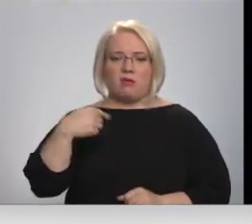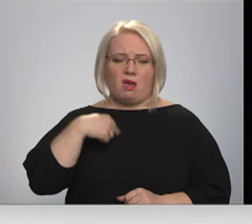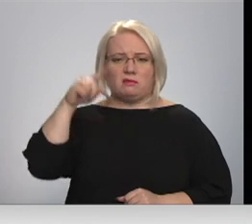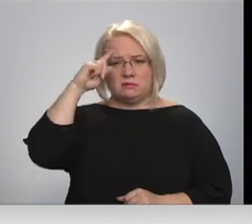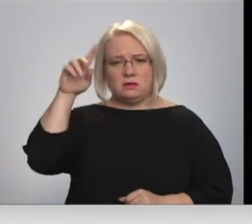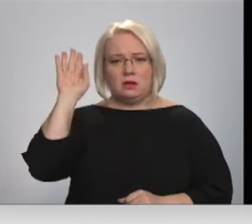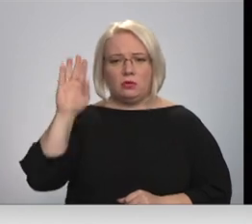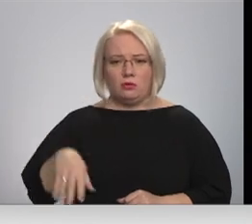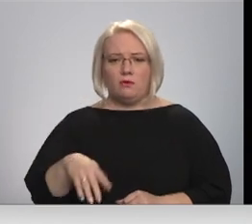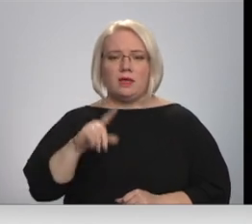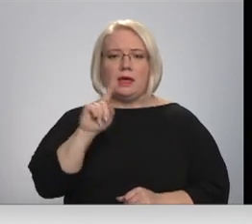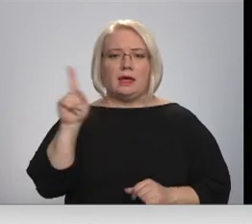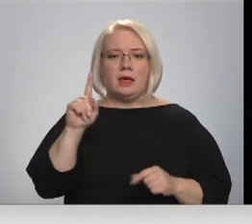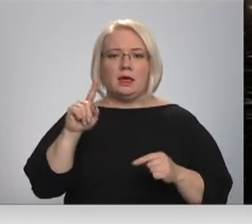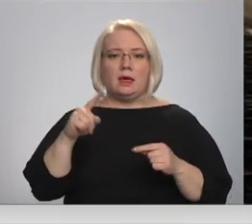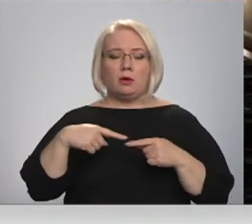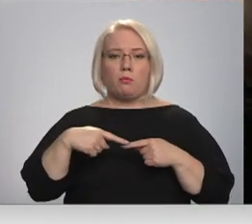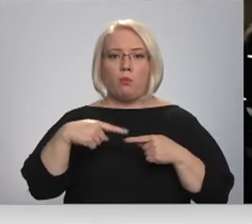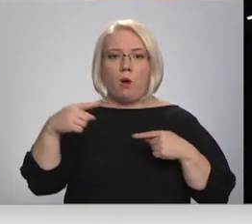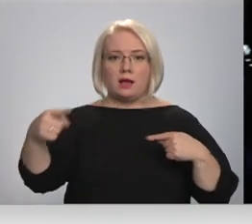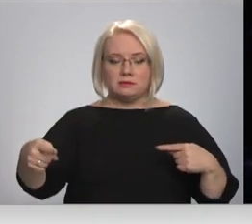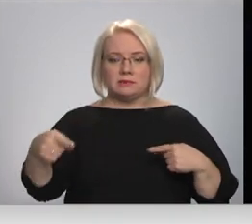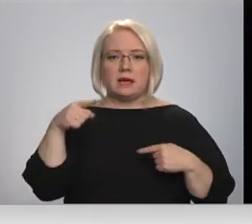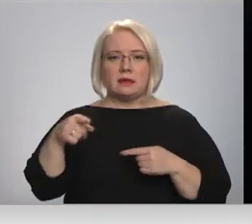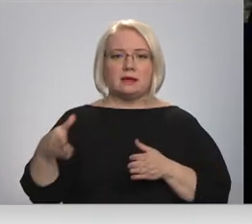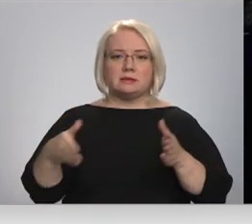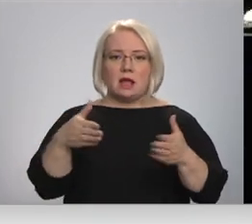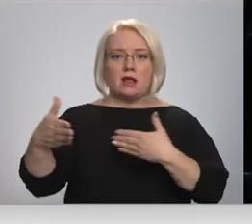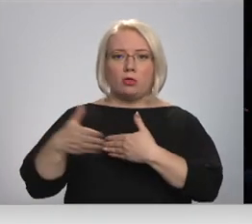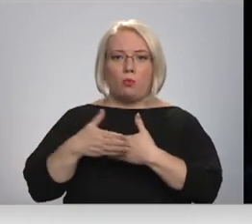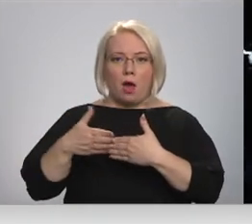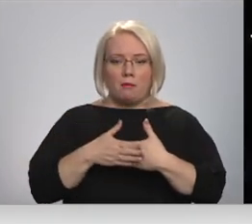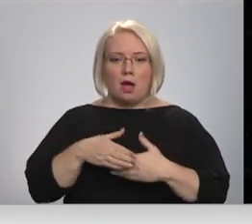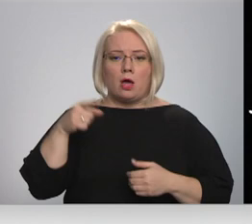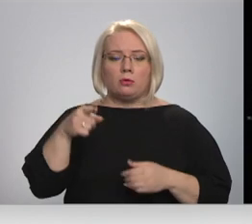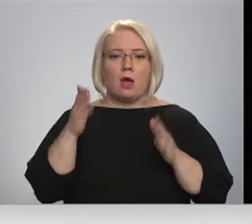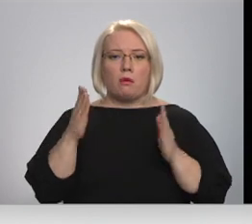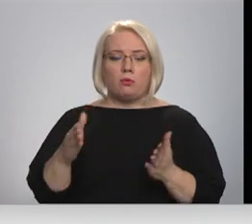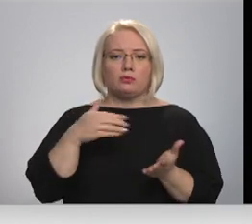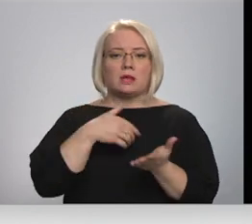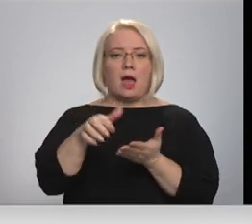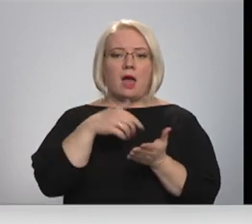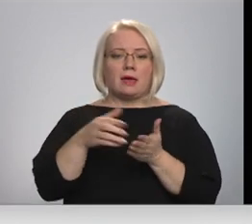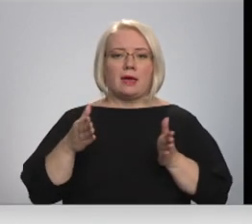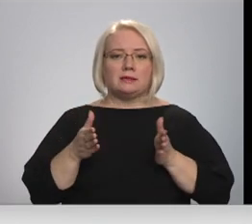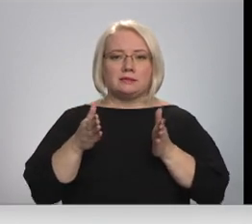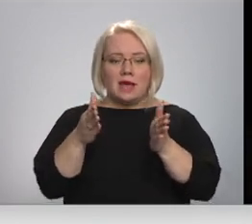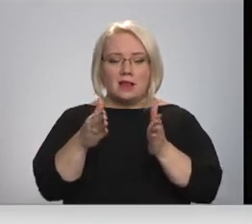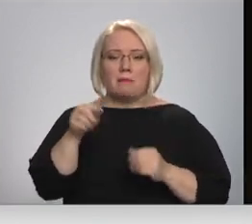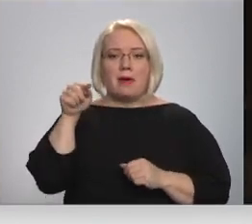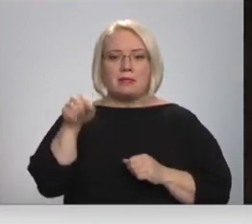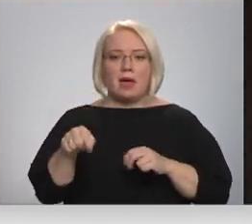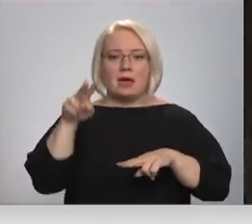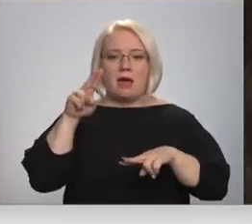Ir viens posms, kad ir šī ceļa nomala, kas arī varētu kalkot kā gājēju celiņš. Bet tieši šajā